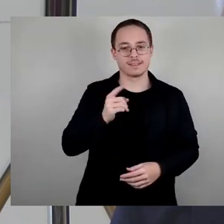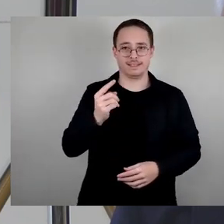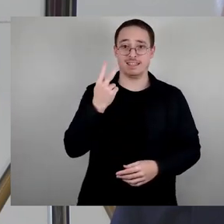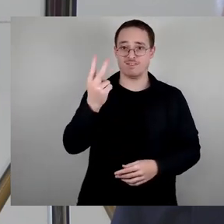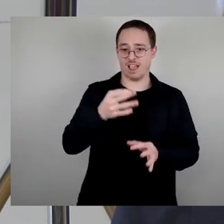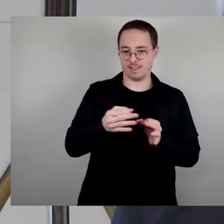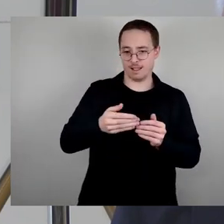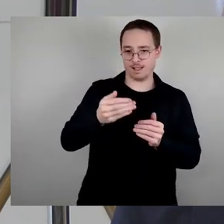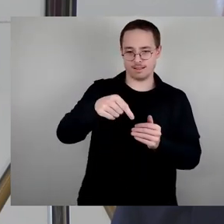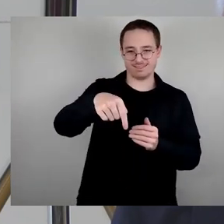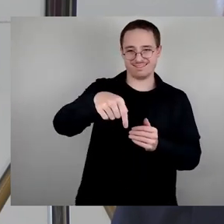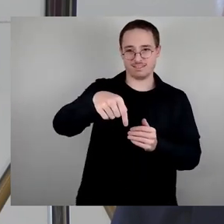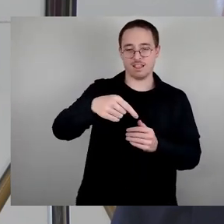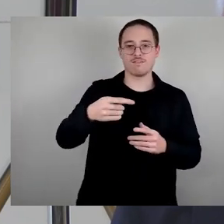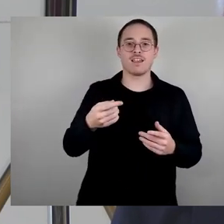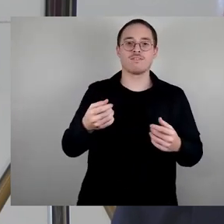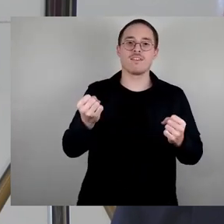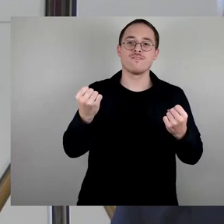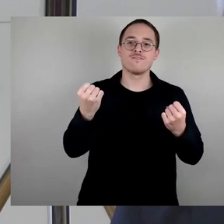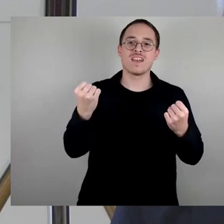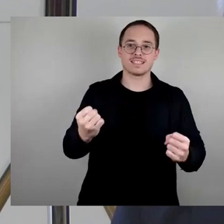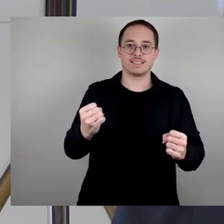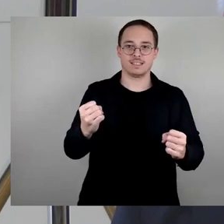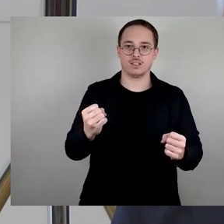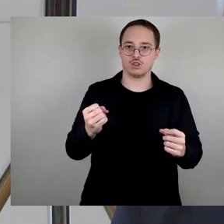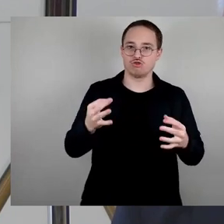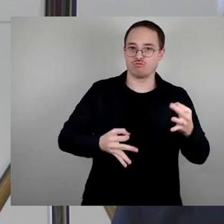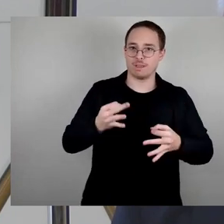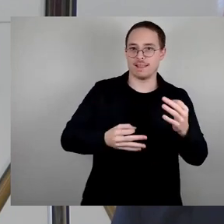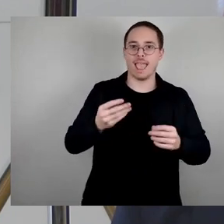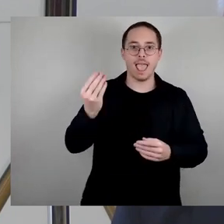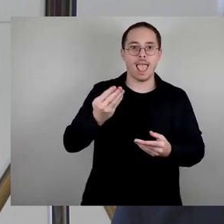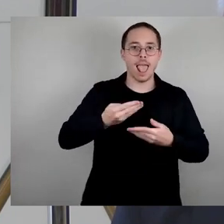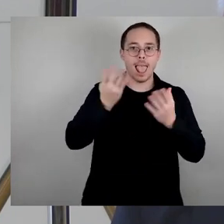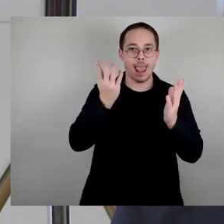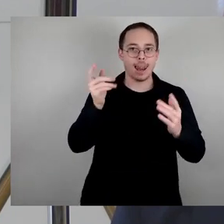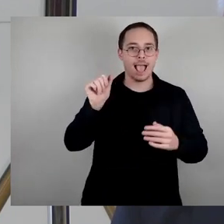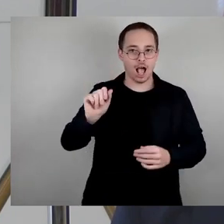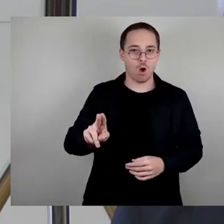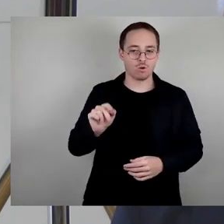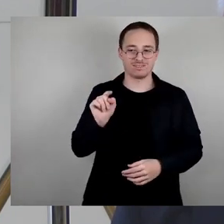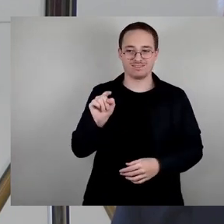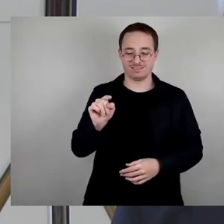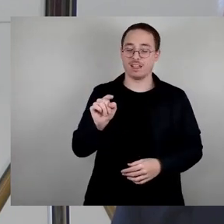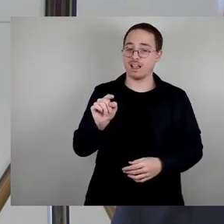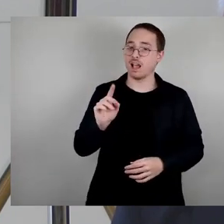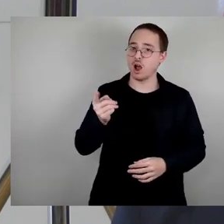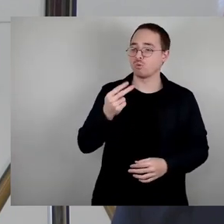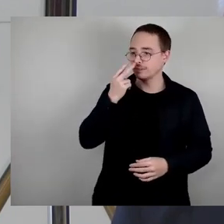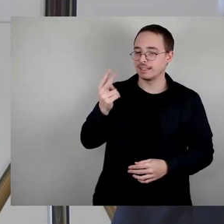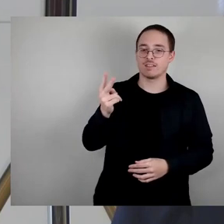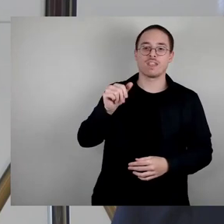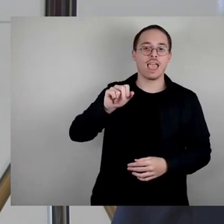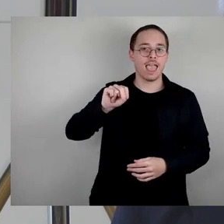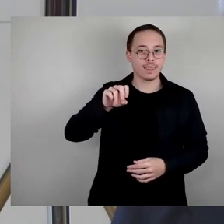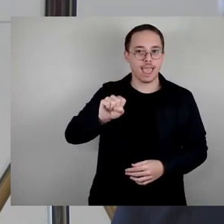ein Kolloquium statt zum Thema Aufarbeitung NS-Vergangenheit. Es werden Forschungsergebnisse des